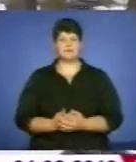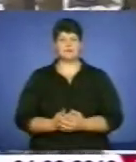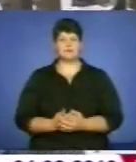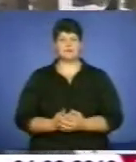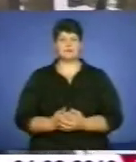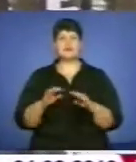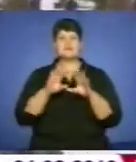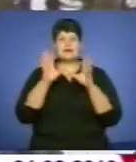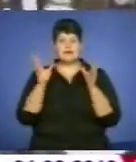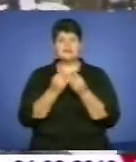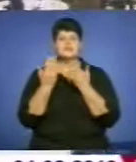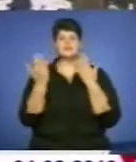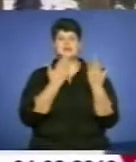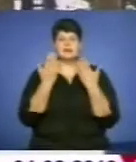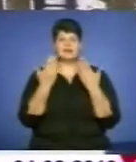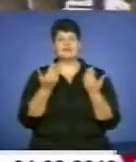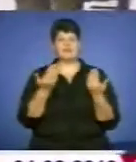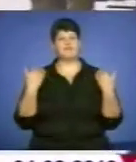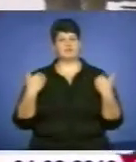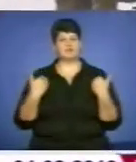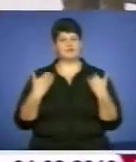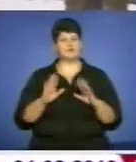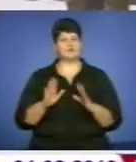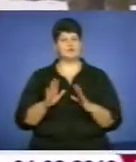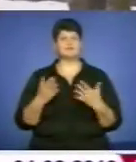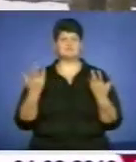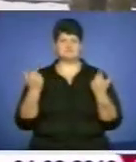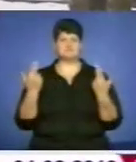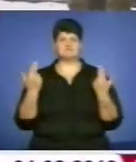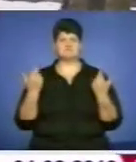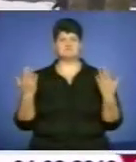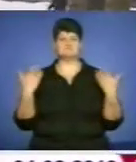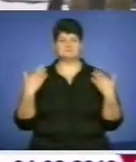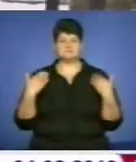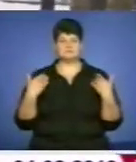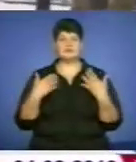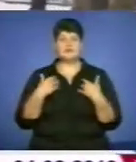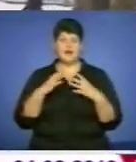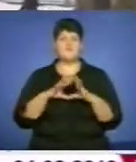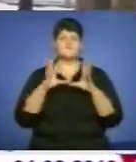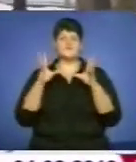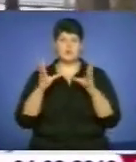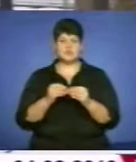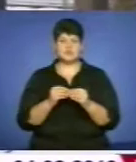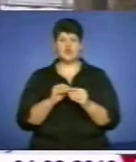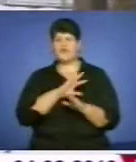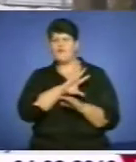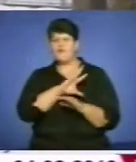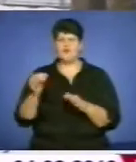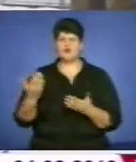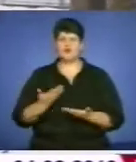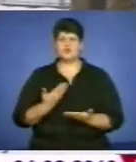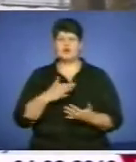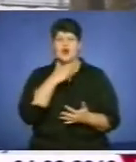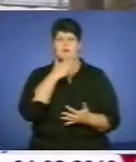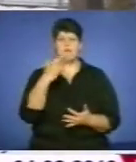Взагалі читаючи, відпочиваєте? Звісно. Я, взагалі, все життя багато